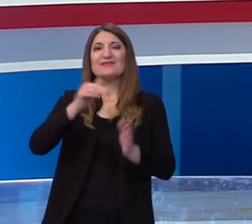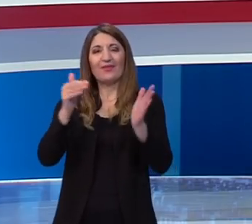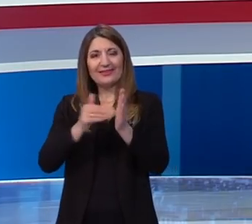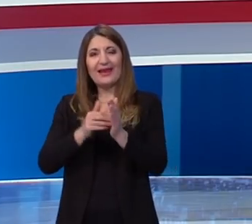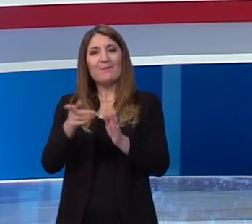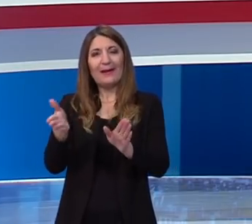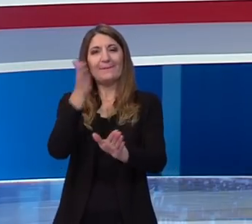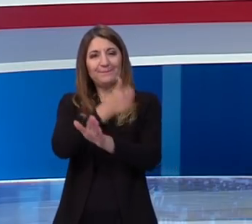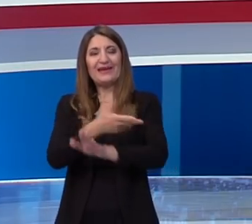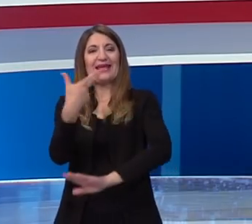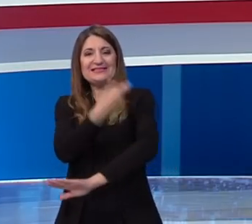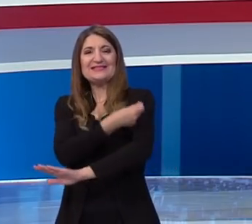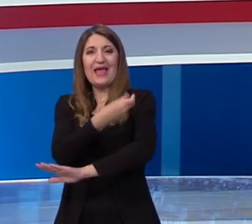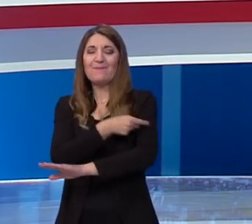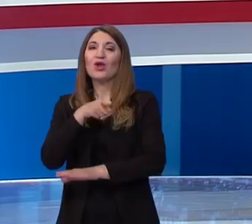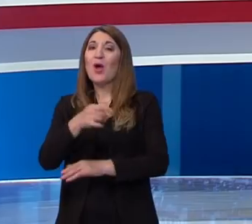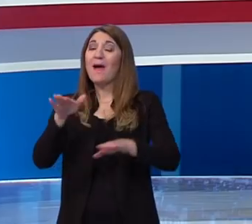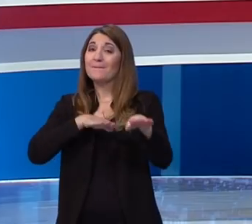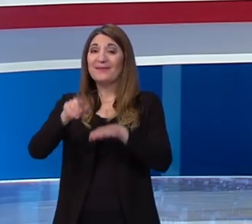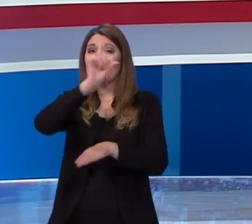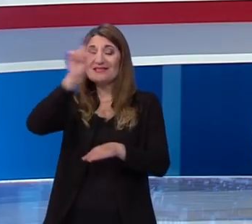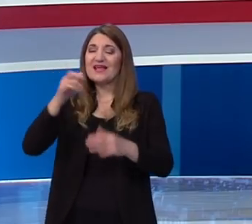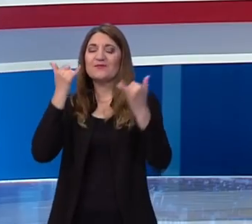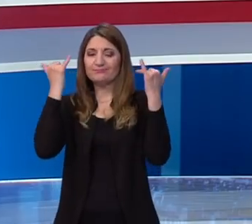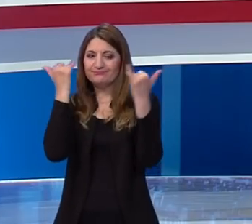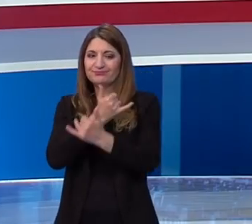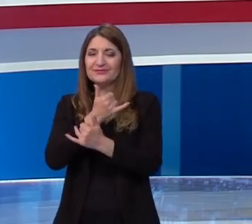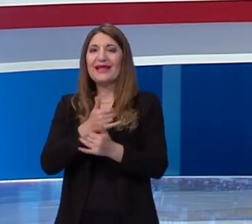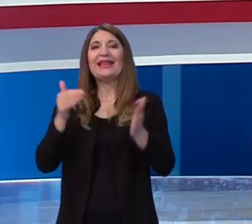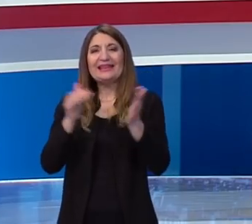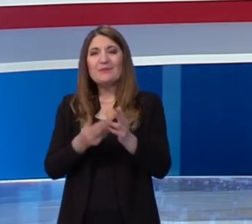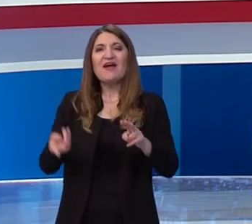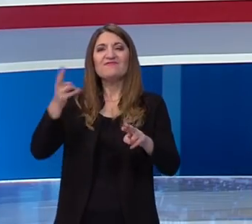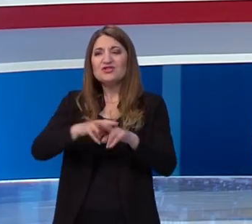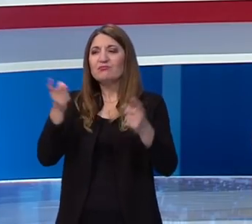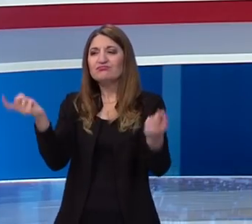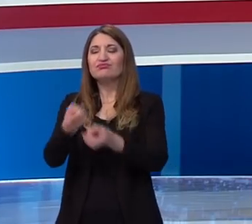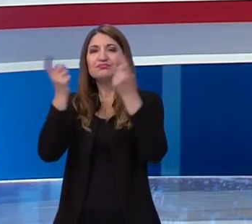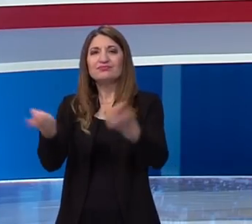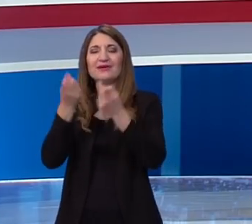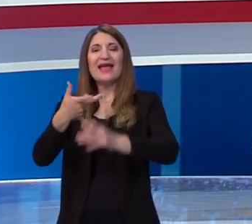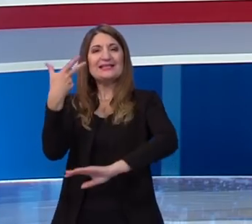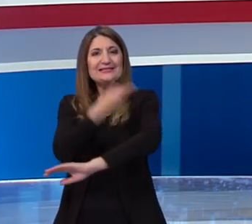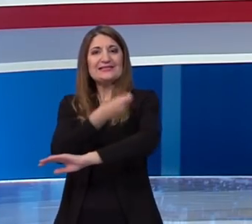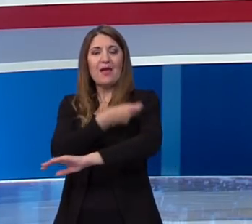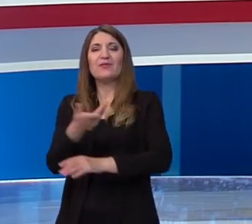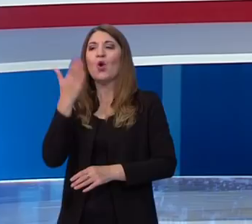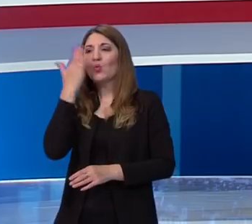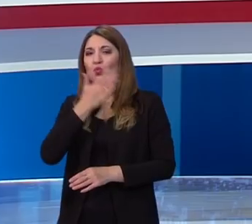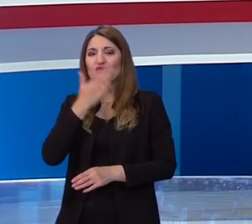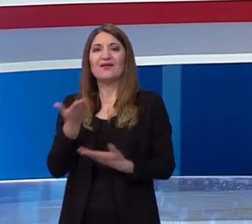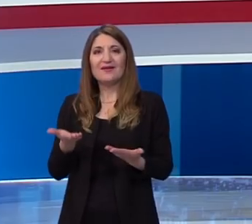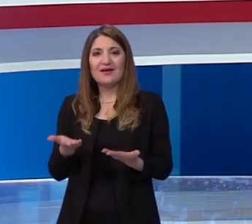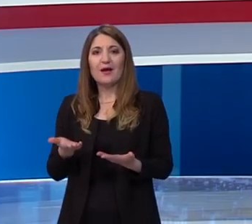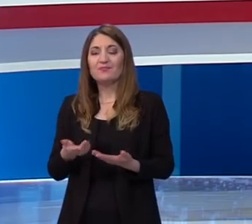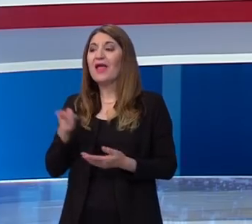mislim da je veliki propust ministarstva što nije potakao veće cijepljanje među učenicima. Zdravstvo. i samu